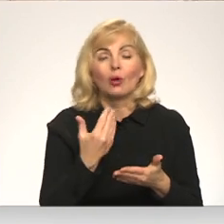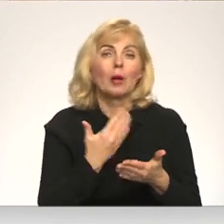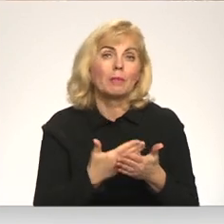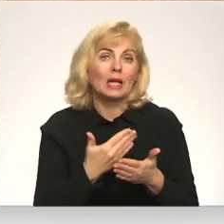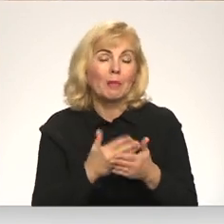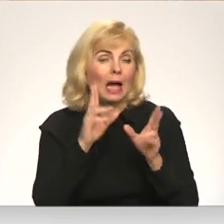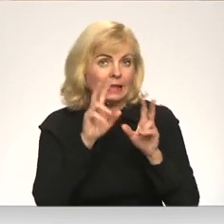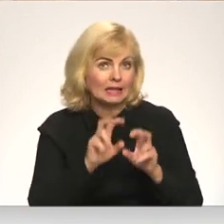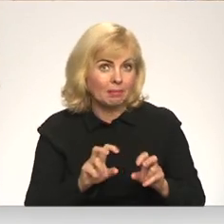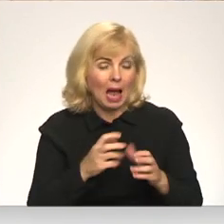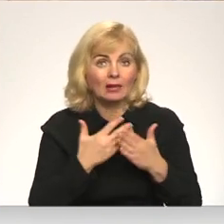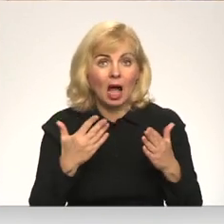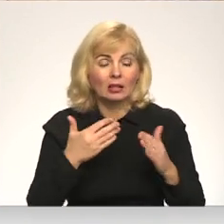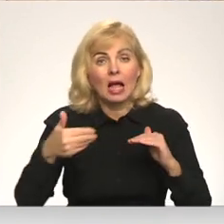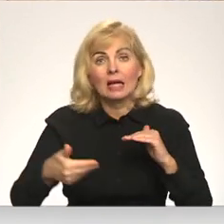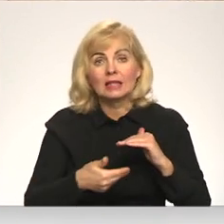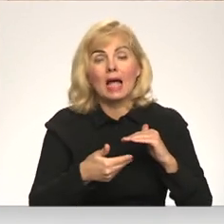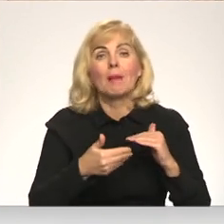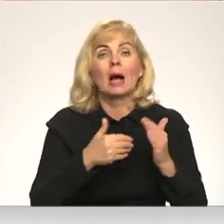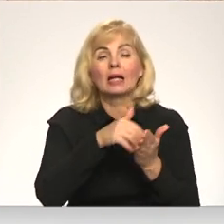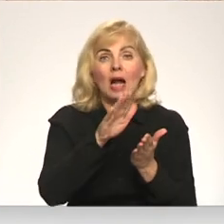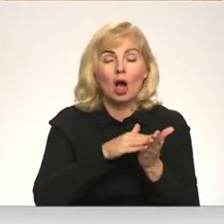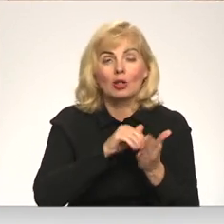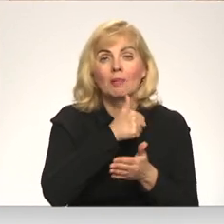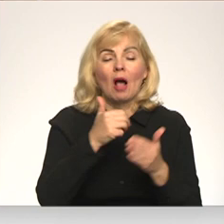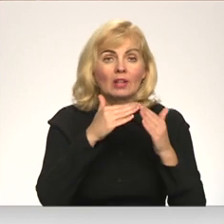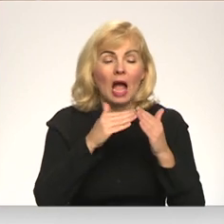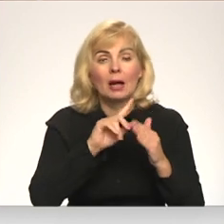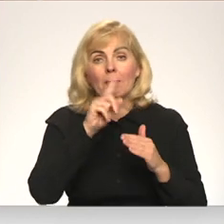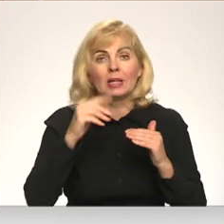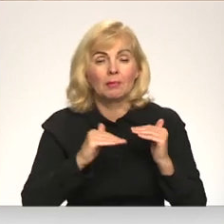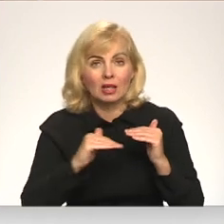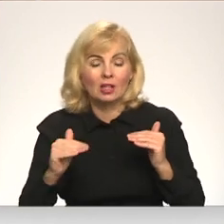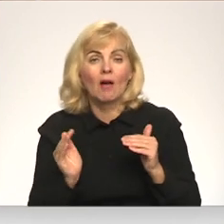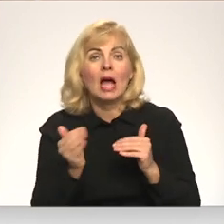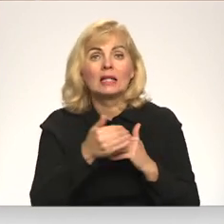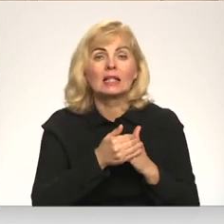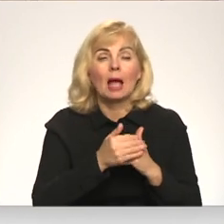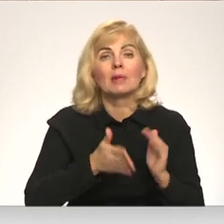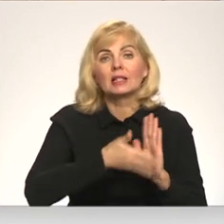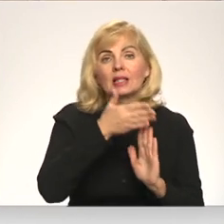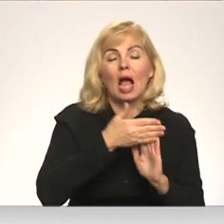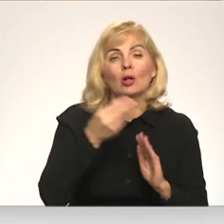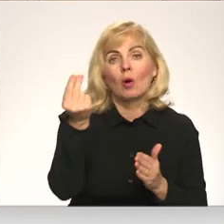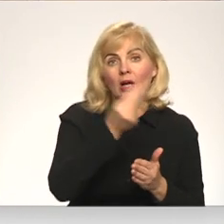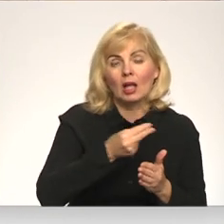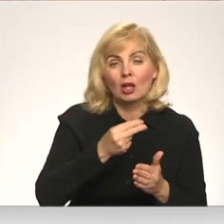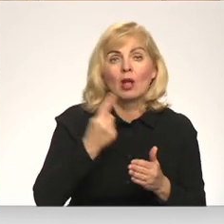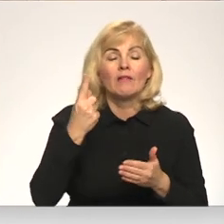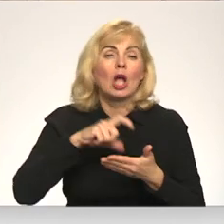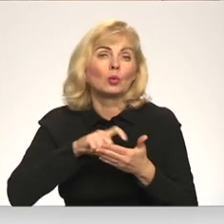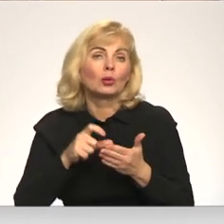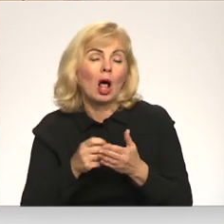izpētē atklāts, ka zem krāsojuma galvenās ēkas pirmjā stāvā slēpjas sienu glaznojumu. Vienā telpā se no